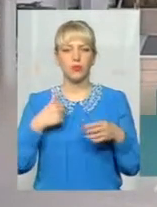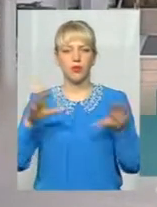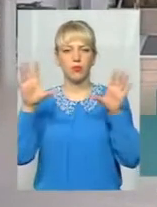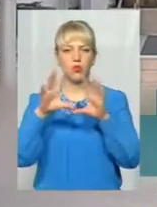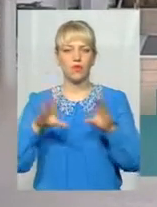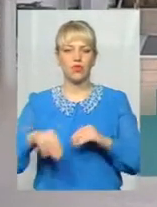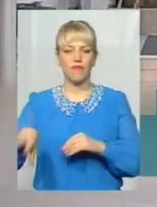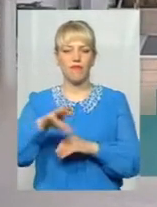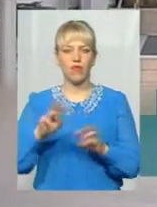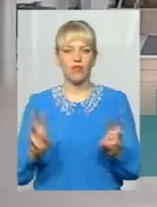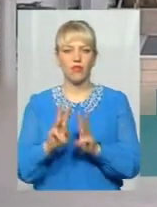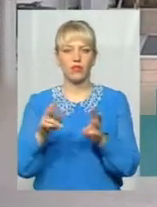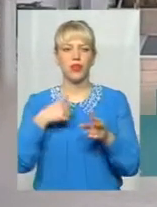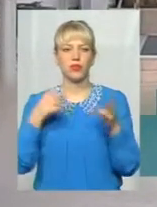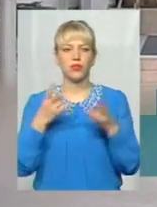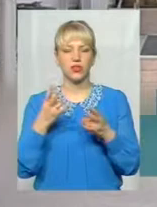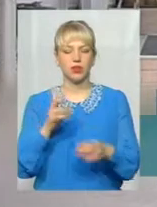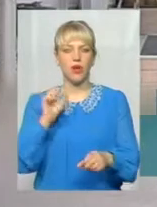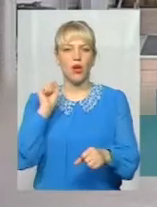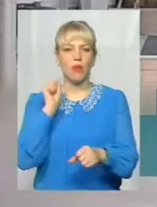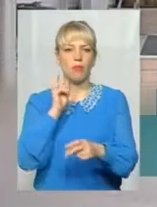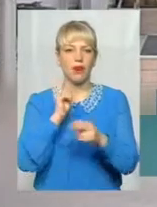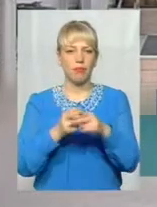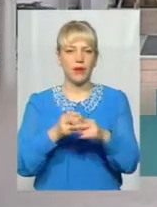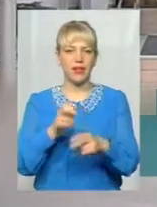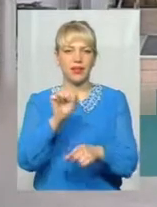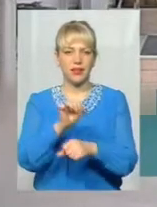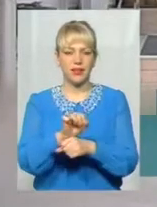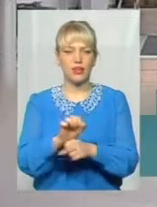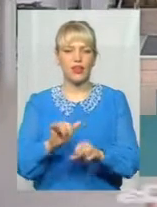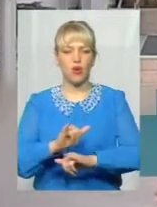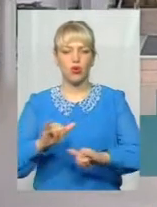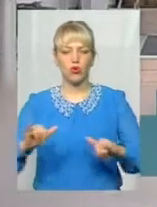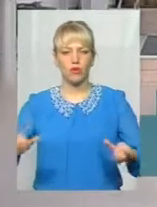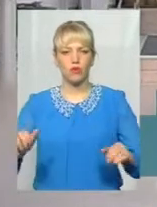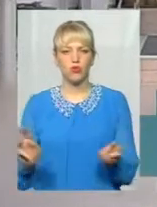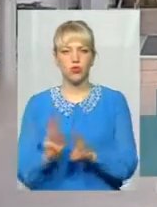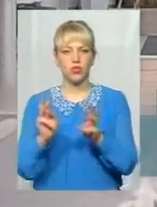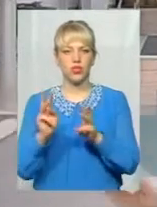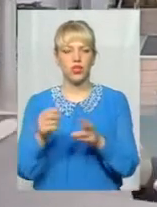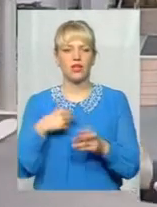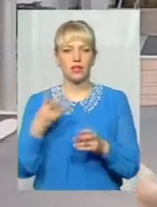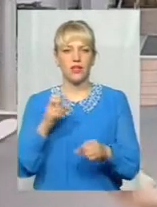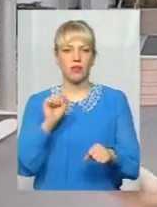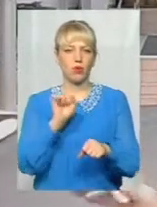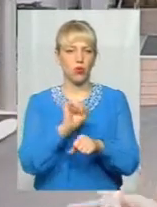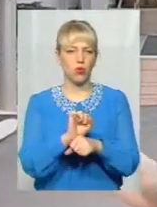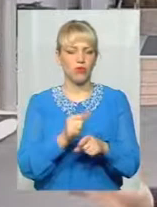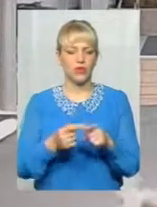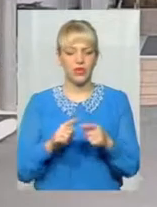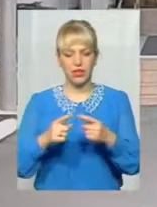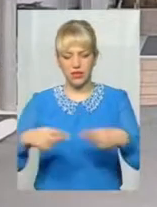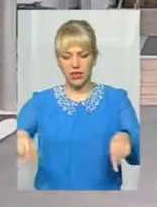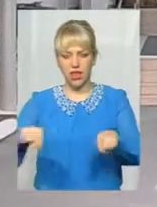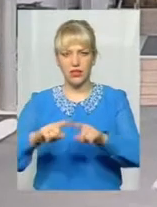нам потрібно припинити його розповсюдження. Тобто на фронті розповсюдження вогню ми його блокуємо, і він собі, та ділянка вигорає,